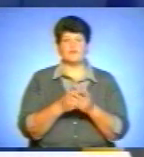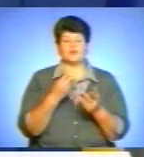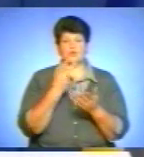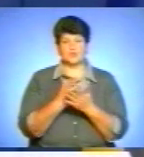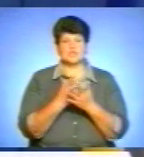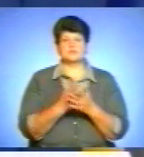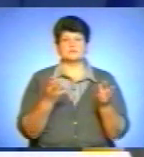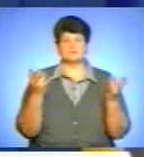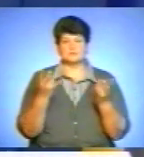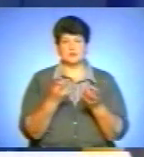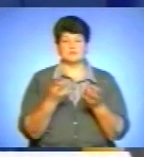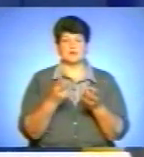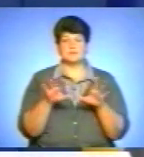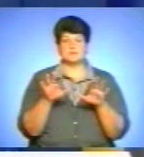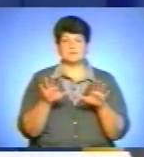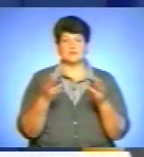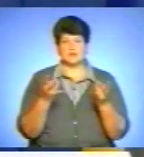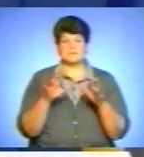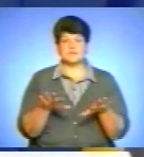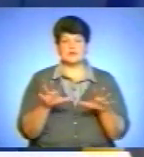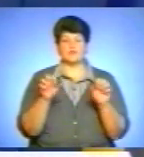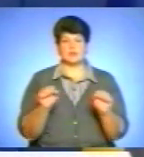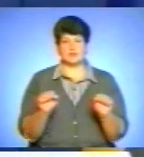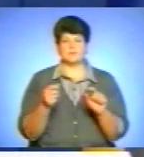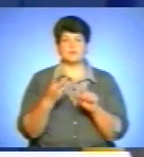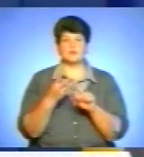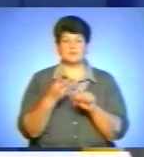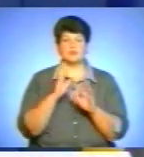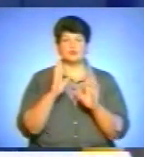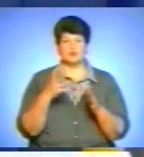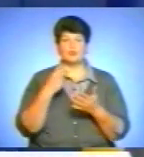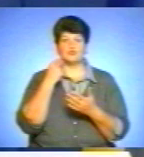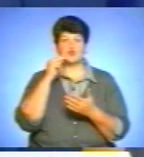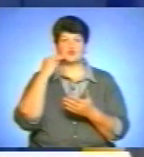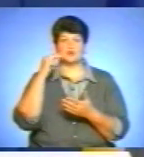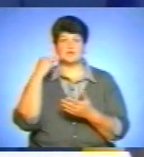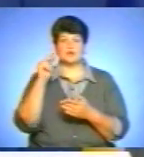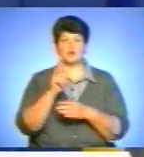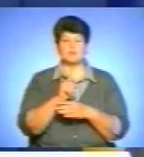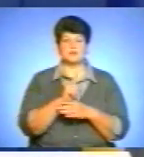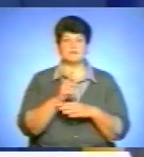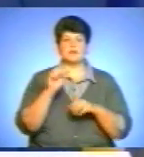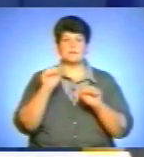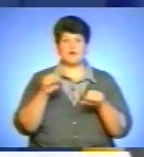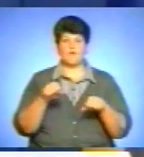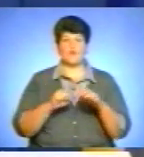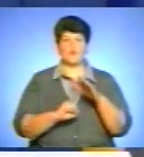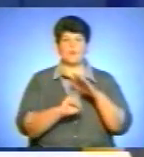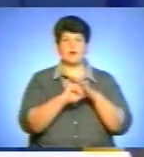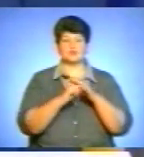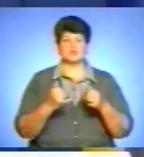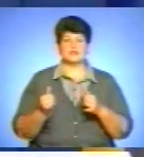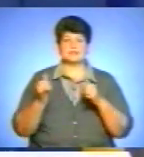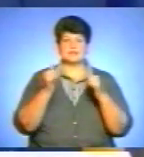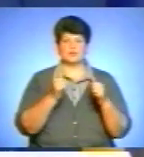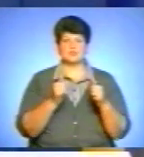місцевої влади. По-третє, ми будемо вдосконалювати нормативно-правову базу для залучення